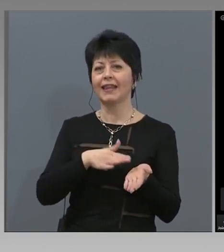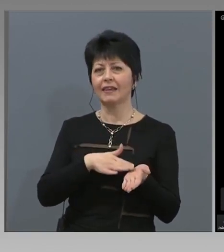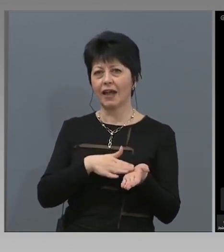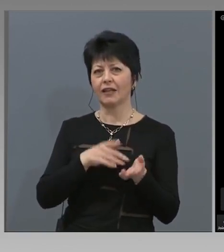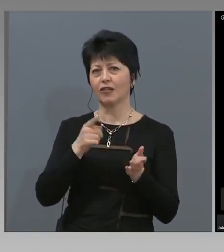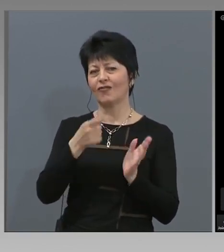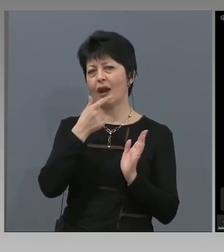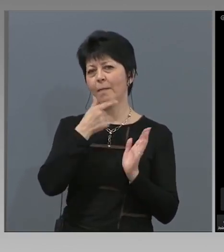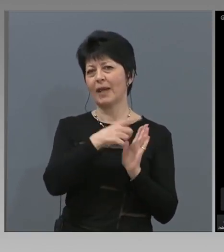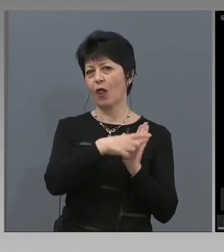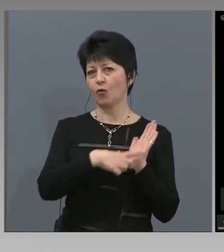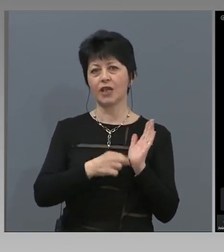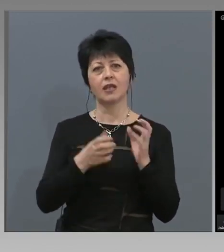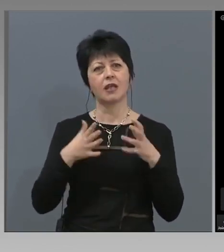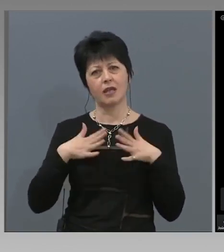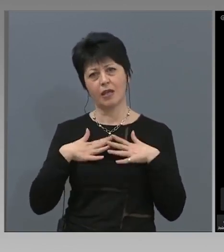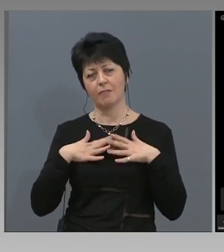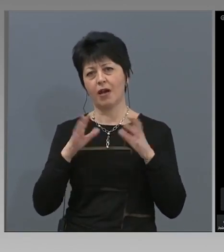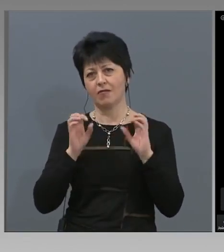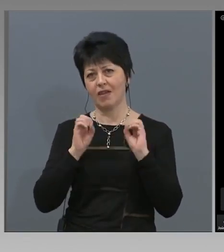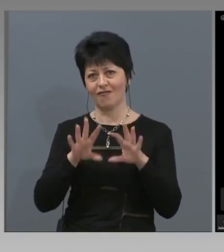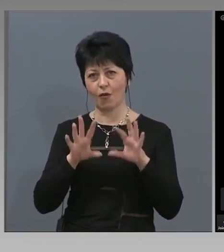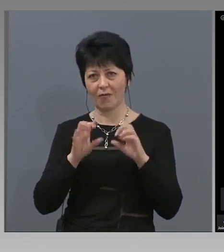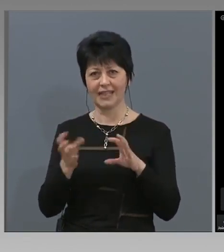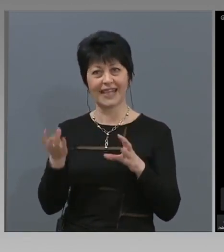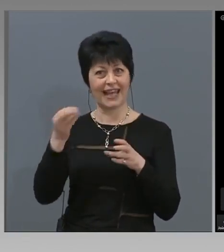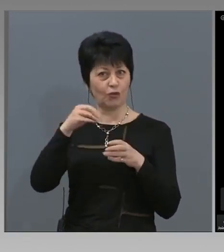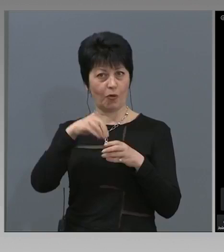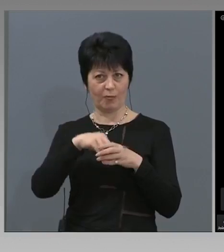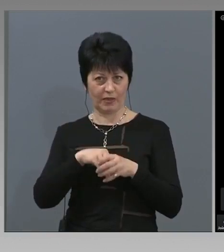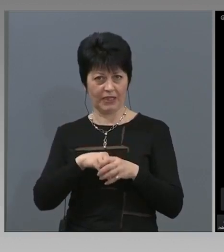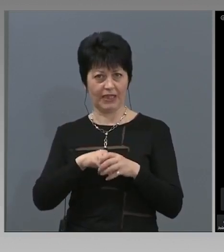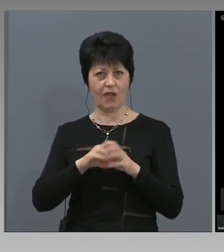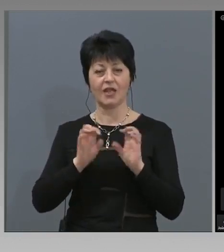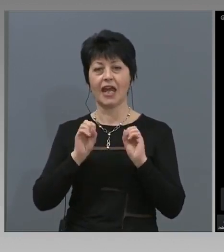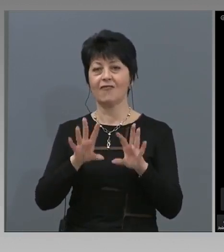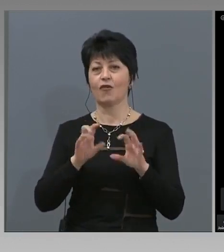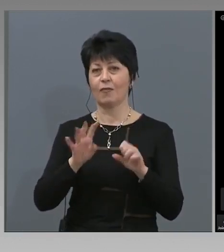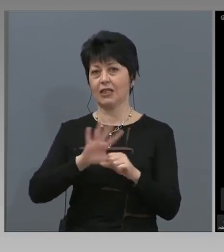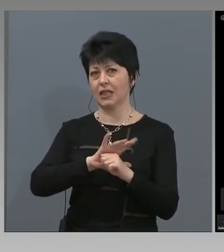информация, допълнителна информация за коронавируса,